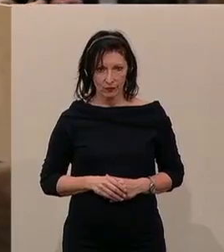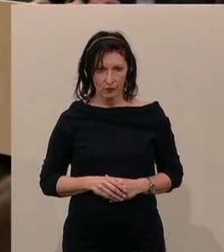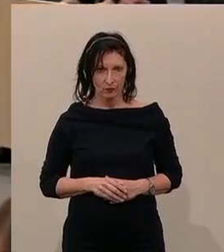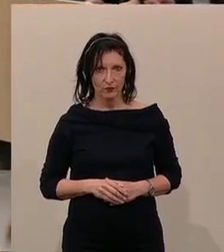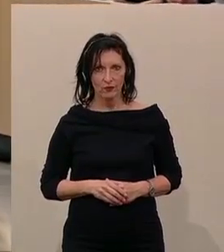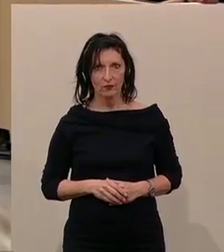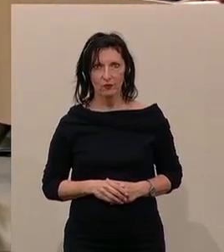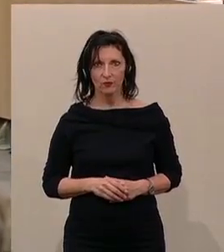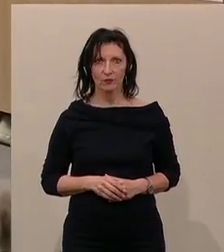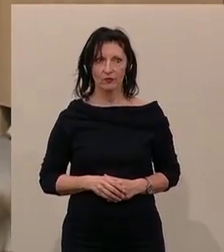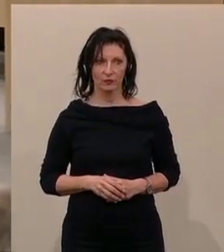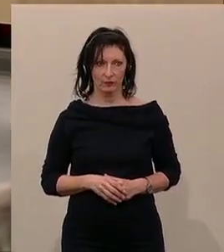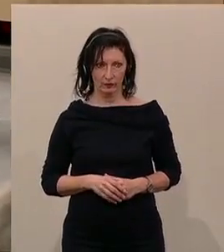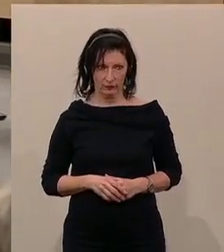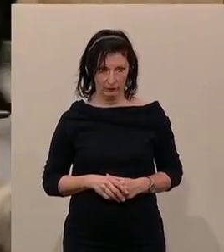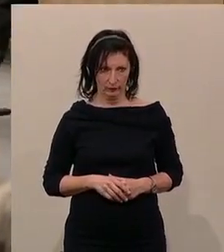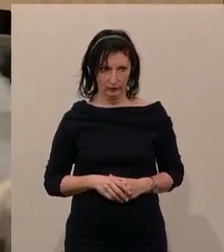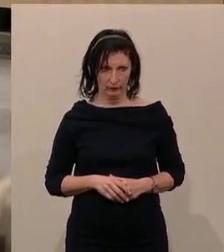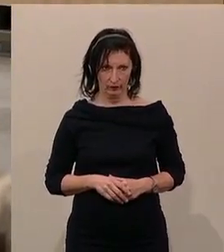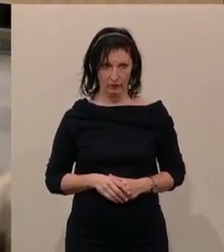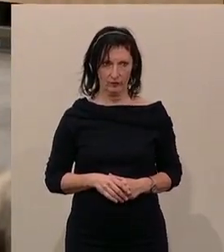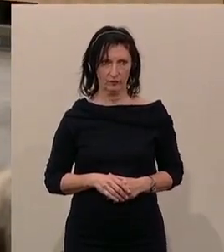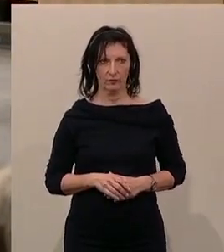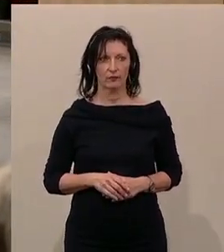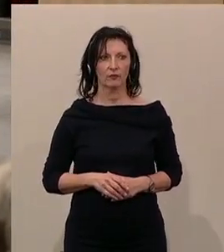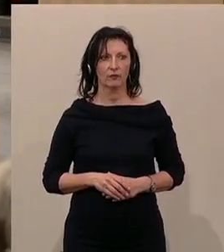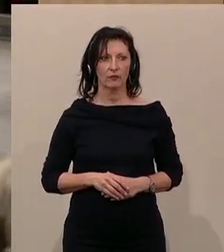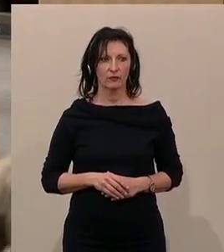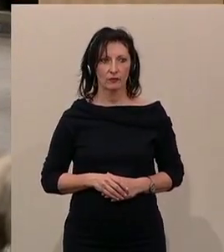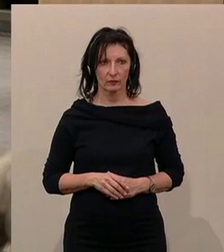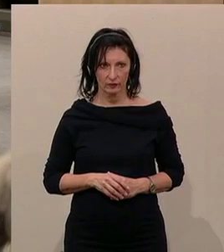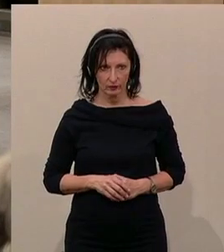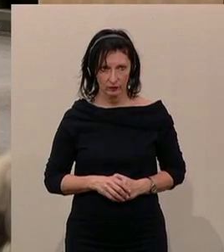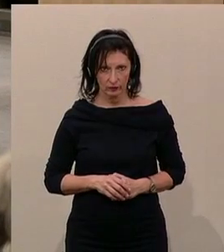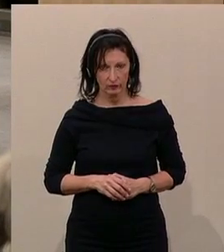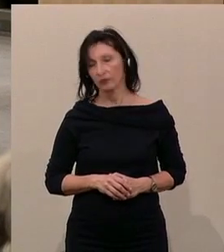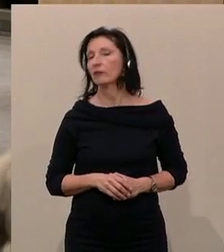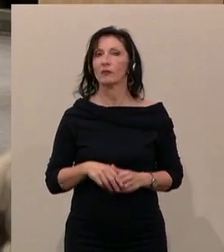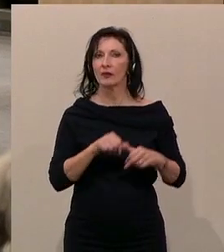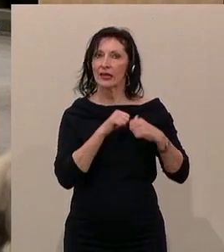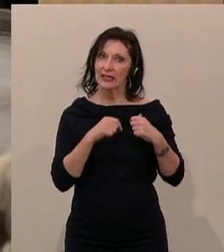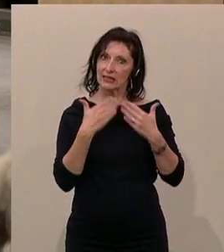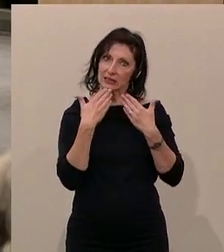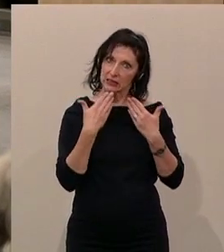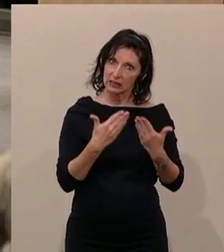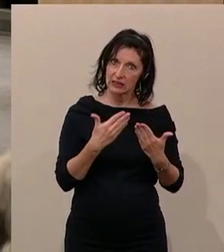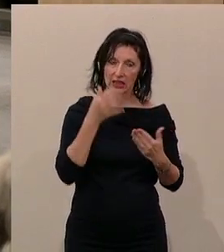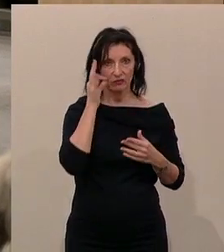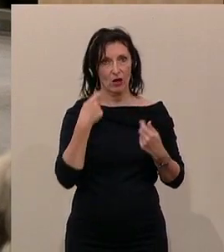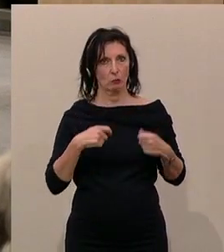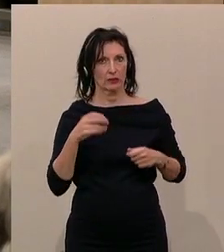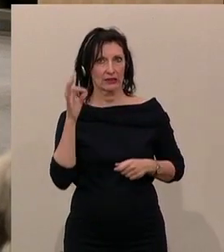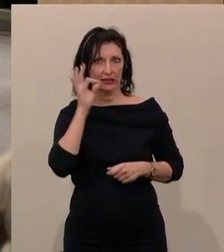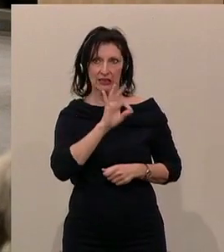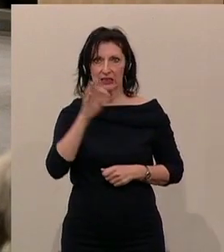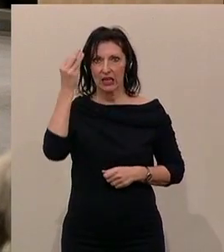Andrea Michaela Schartl von den Freiheitlichen ist als nächste Rednerin zu Wort gemeldet. Herzlichen Dank Frau Präsidentin,